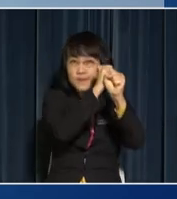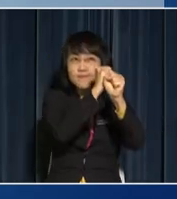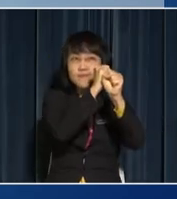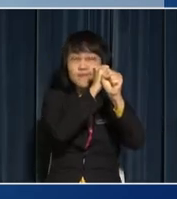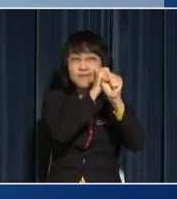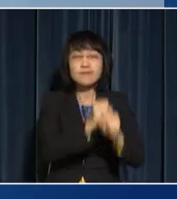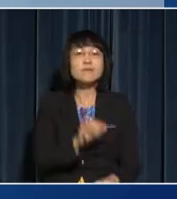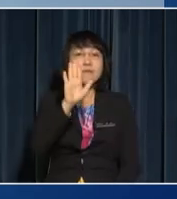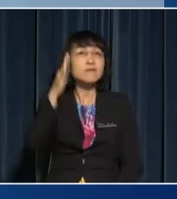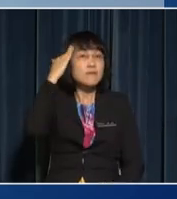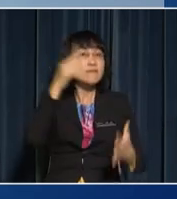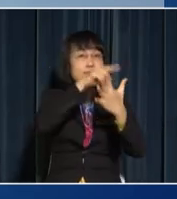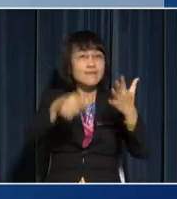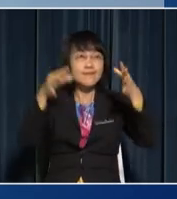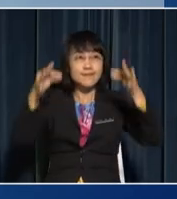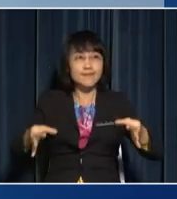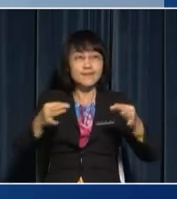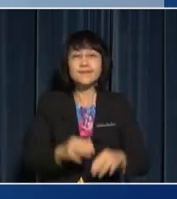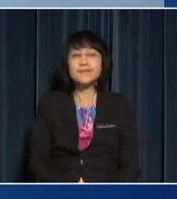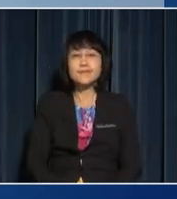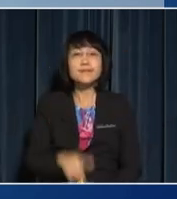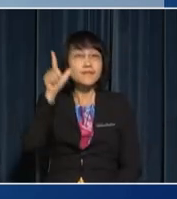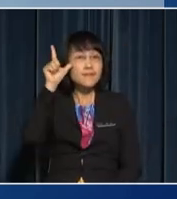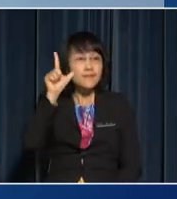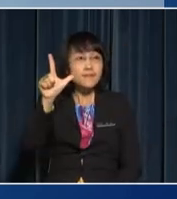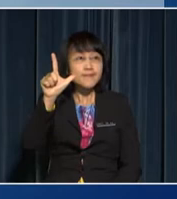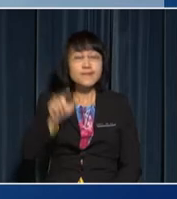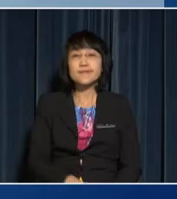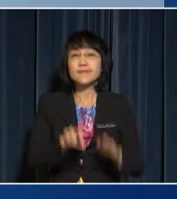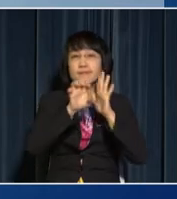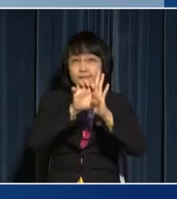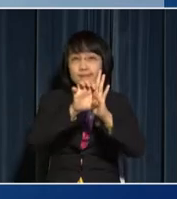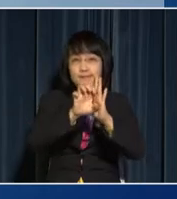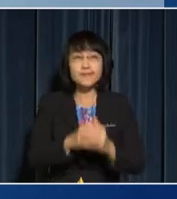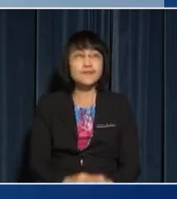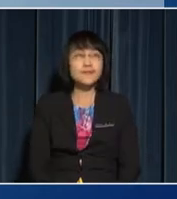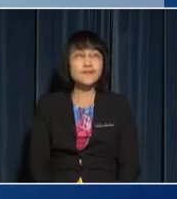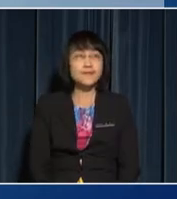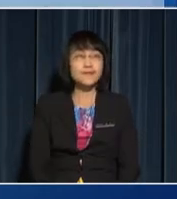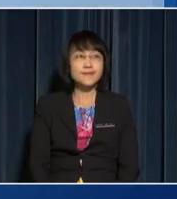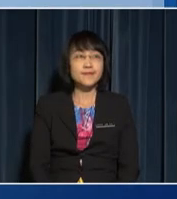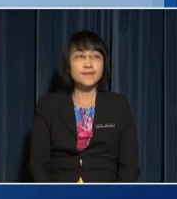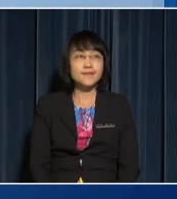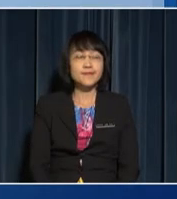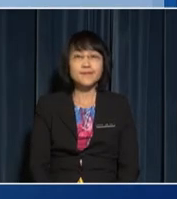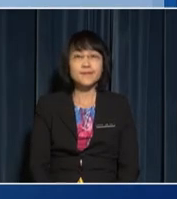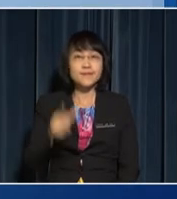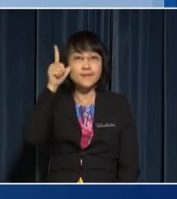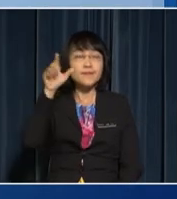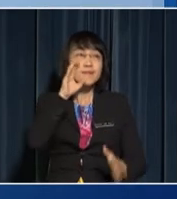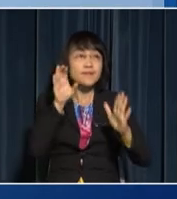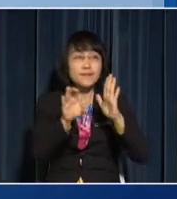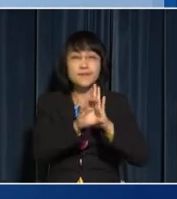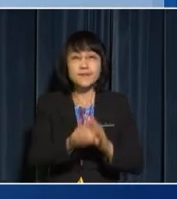which is your inference Let's take a look at an example Look at